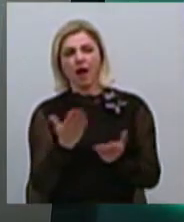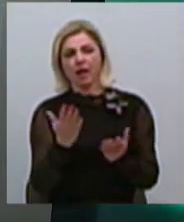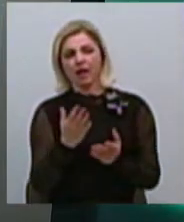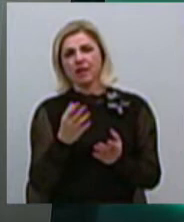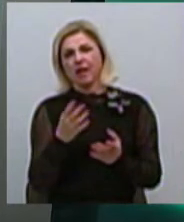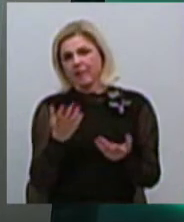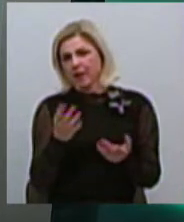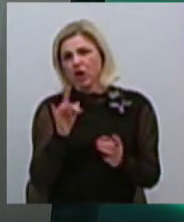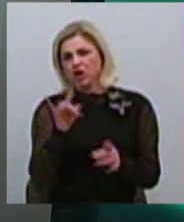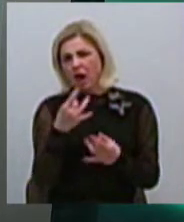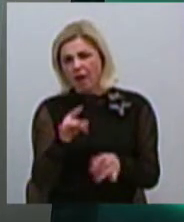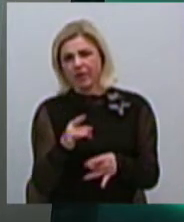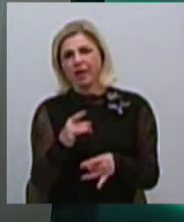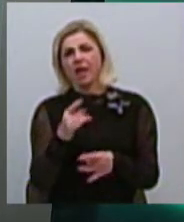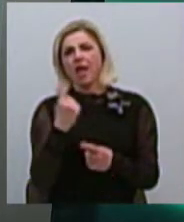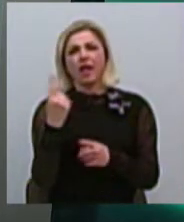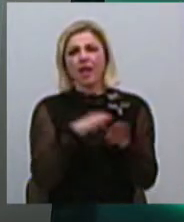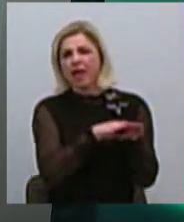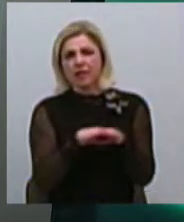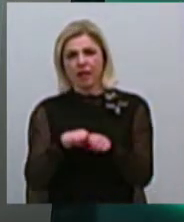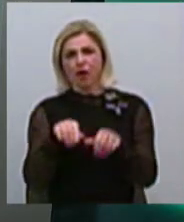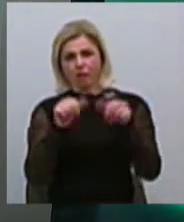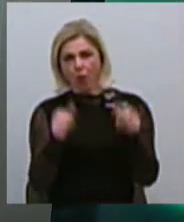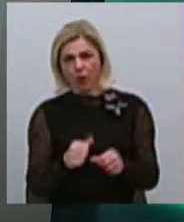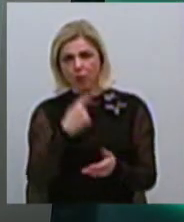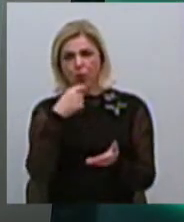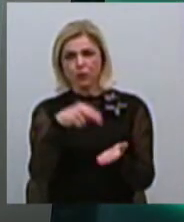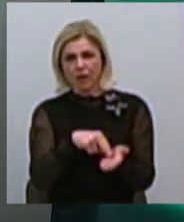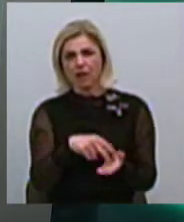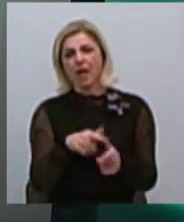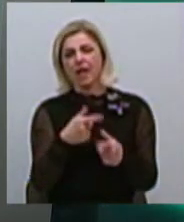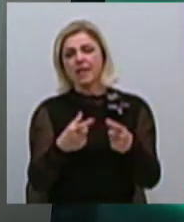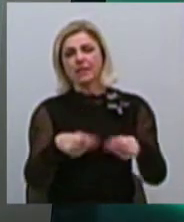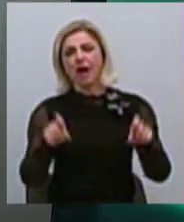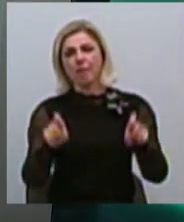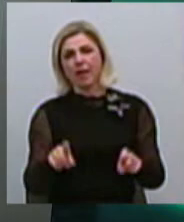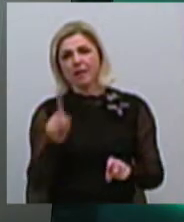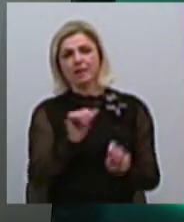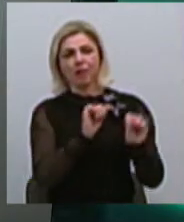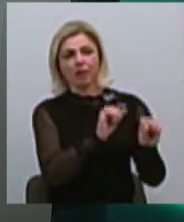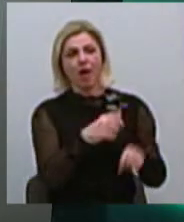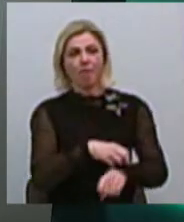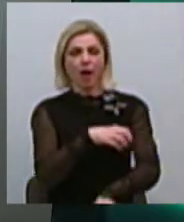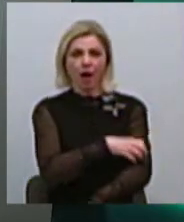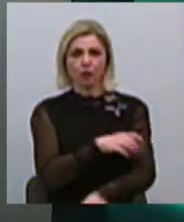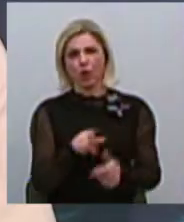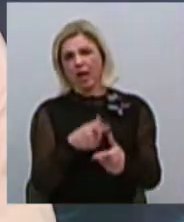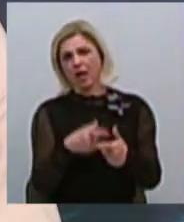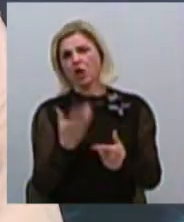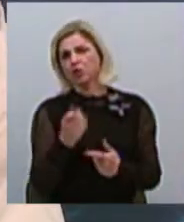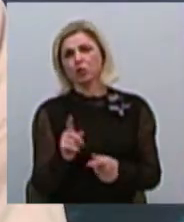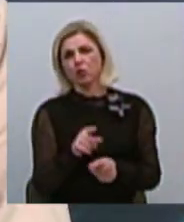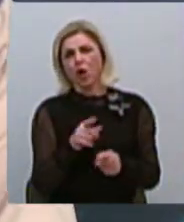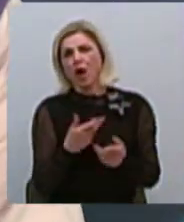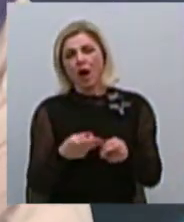єдині, скажімо так, форму устанавливає, чи скам'єчки за якусь партию, чи якісь горбіки і так далі, які гніють, а